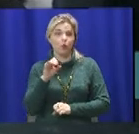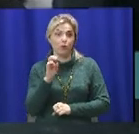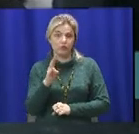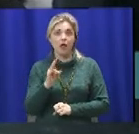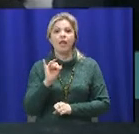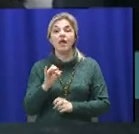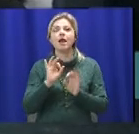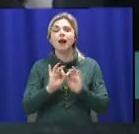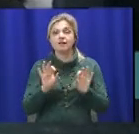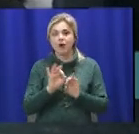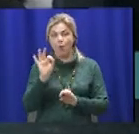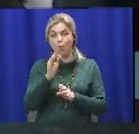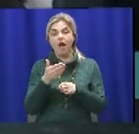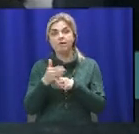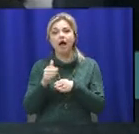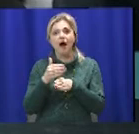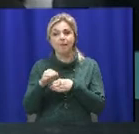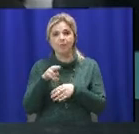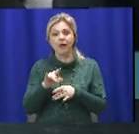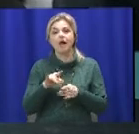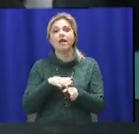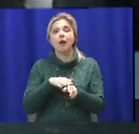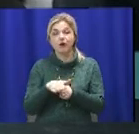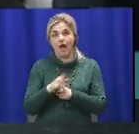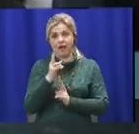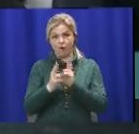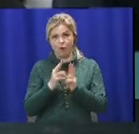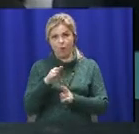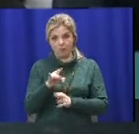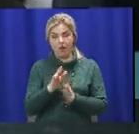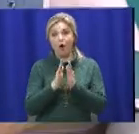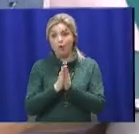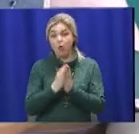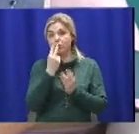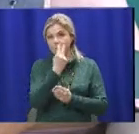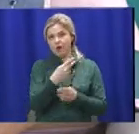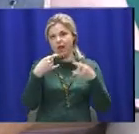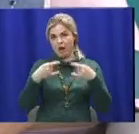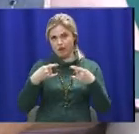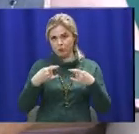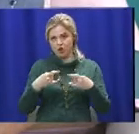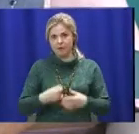етапи реалізації реформи. Прошу переглянути сюжет моїх колег.